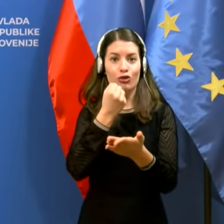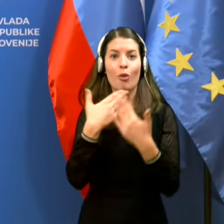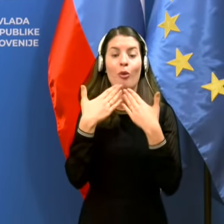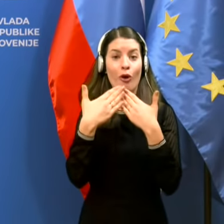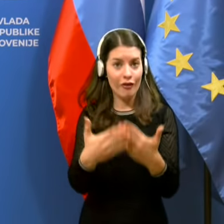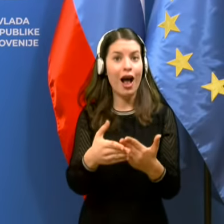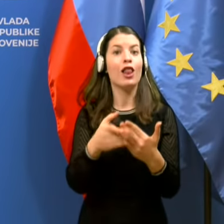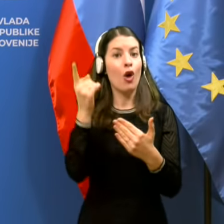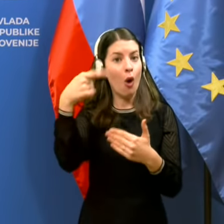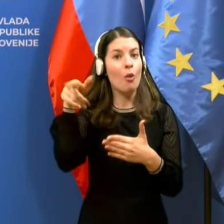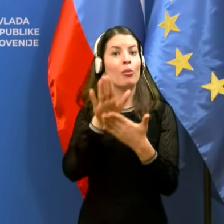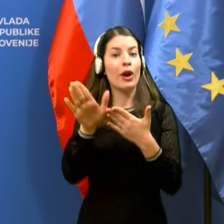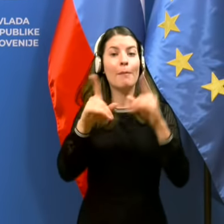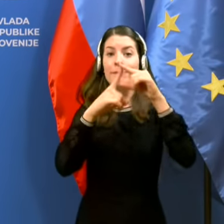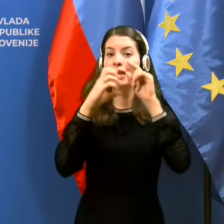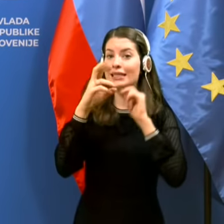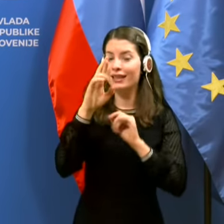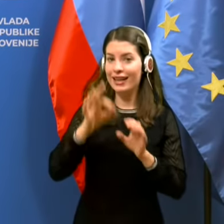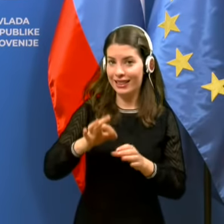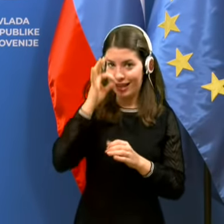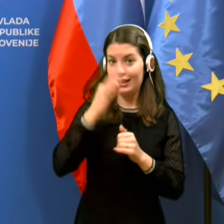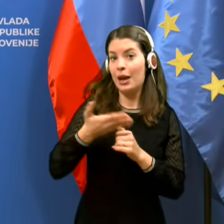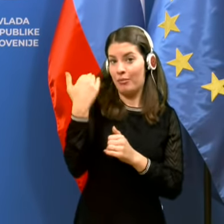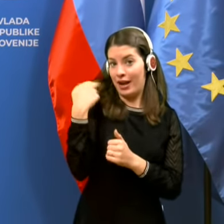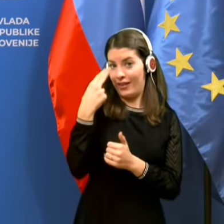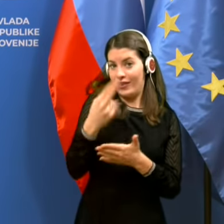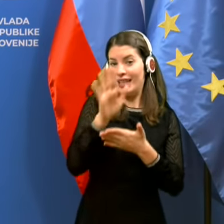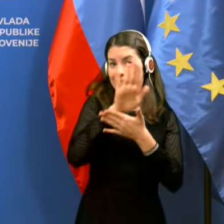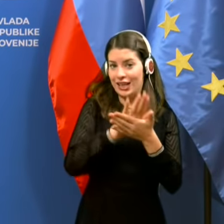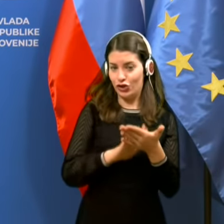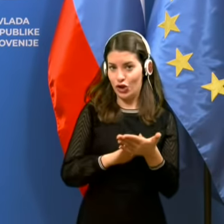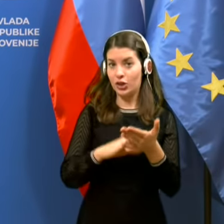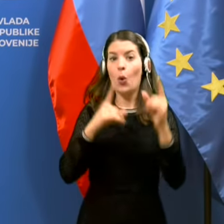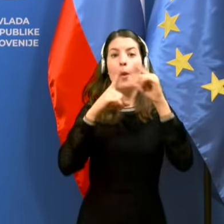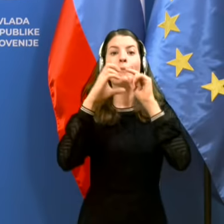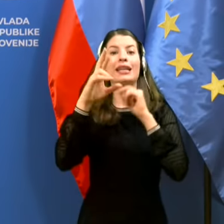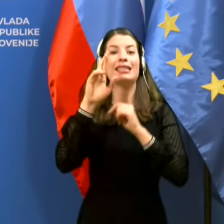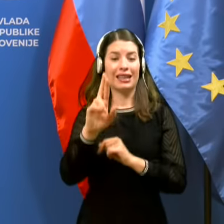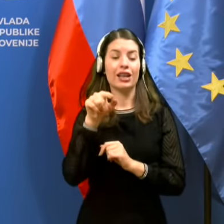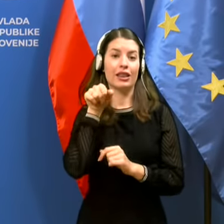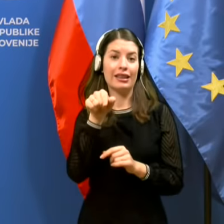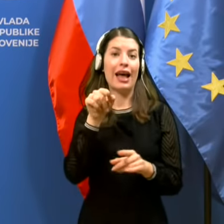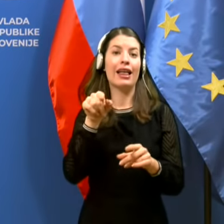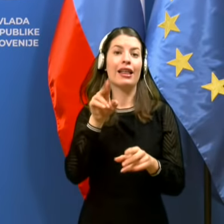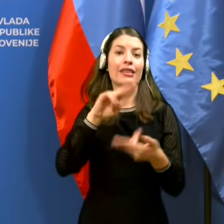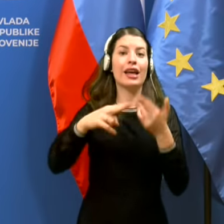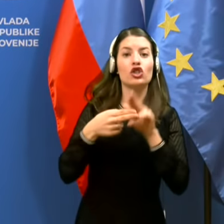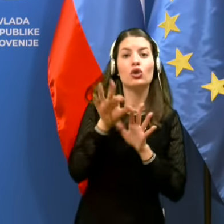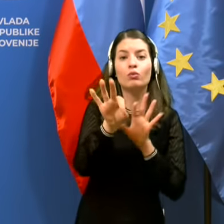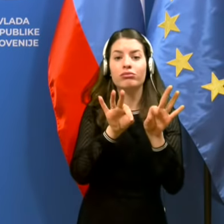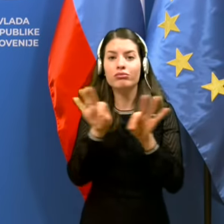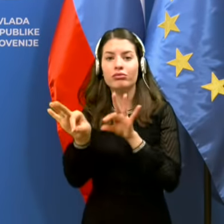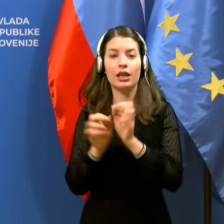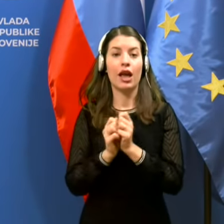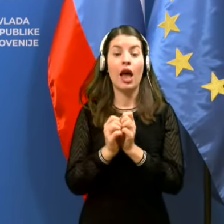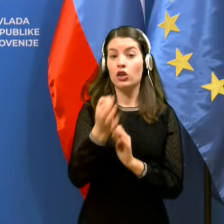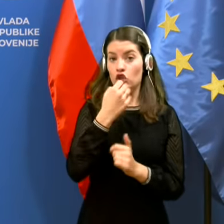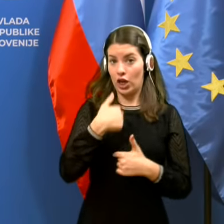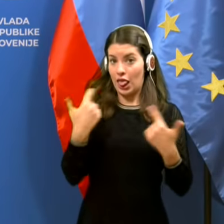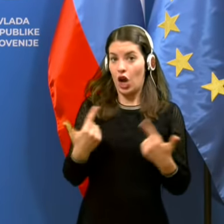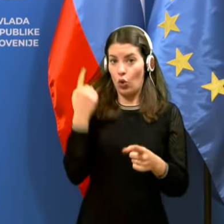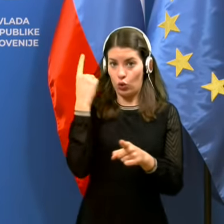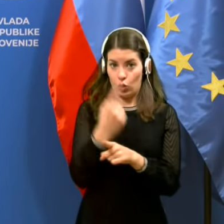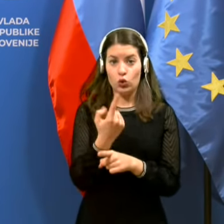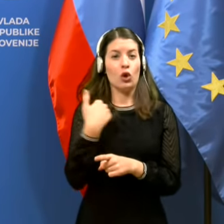testirali s PCR-em. PCR še enkrat. Vse ste videli čisto na začetku. PCR je preferencialna metoda. Če bi jaz se lahko odločili me eno